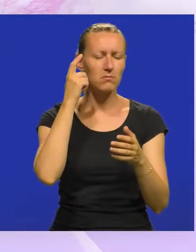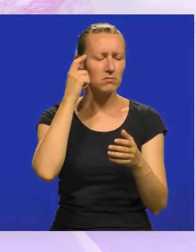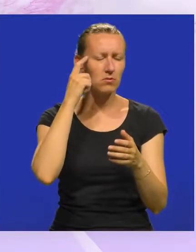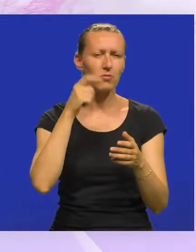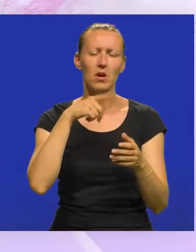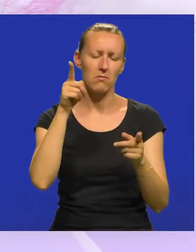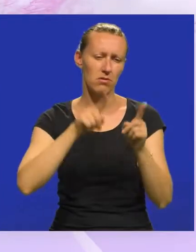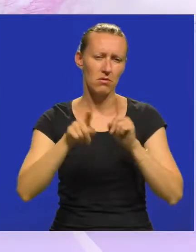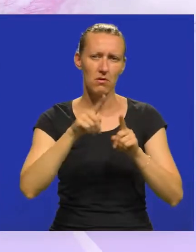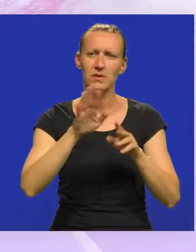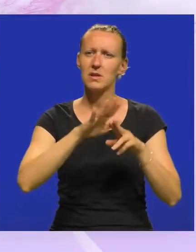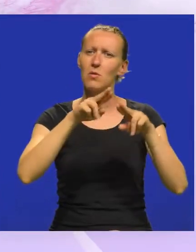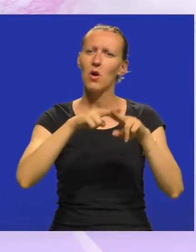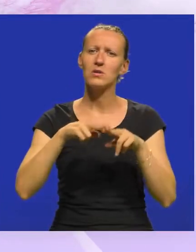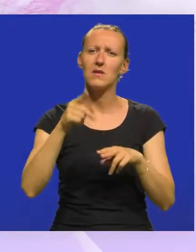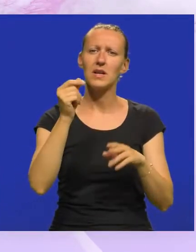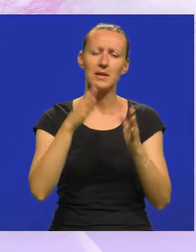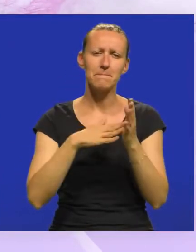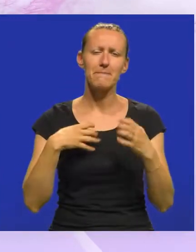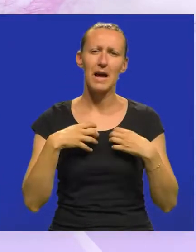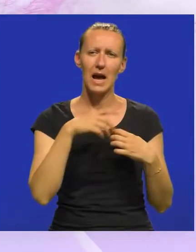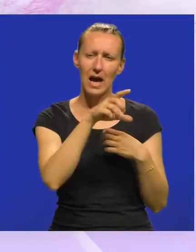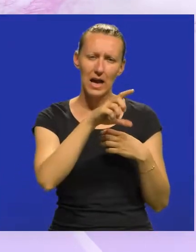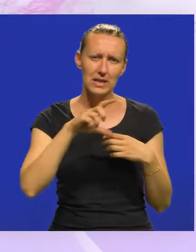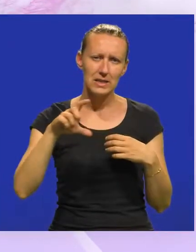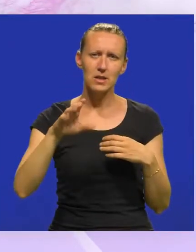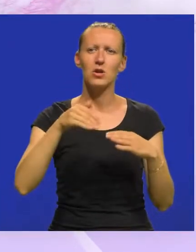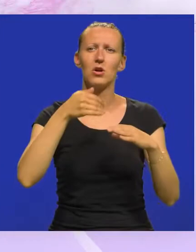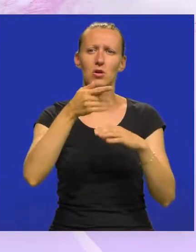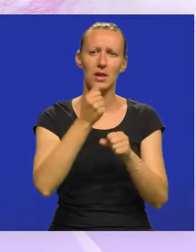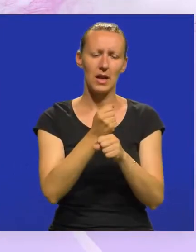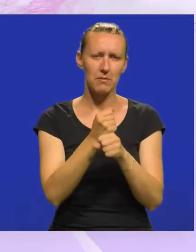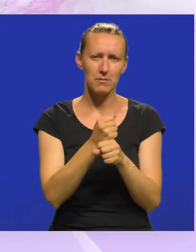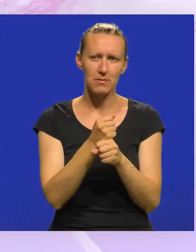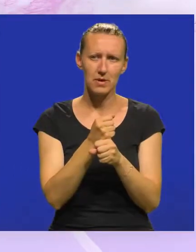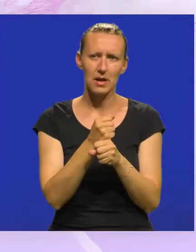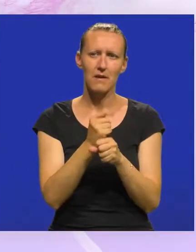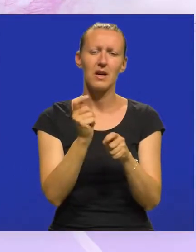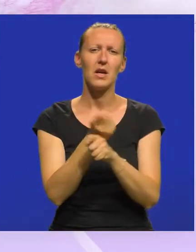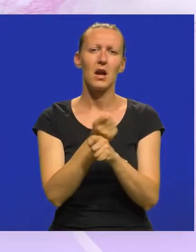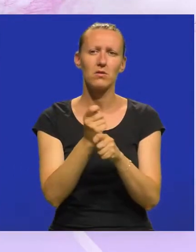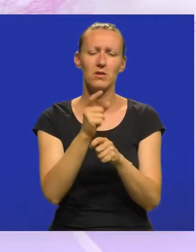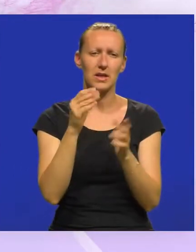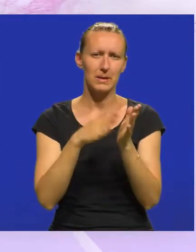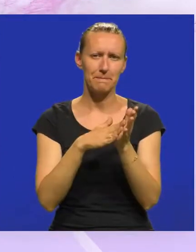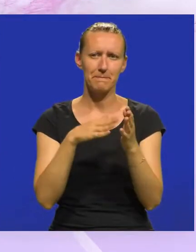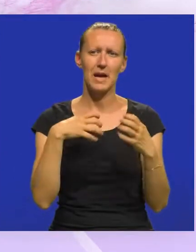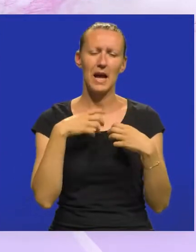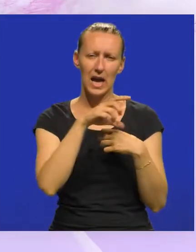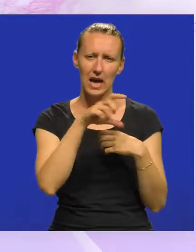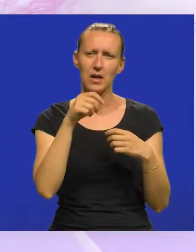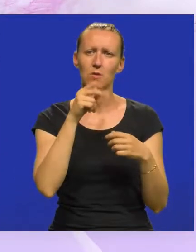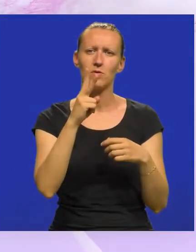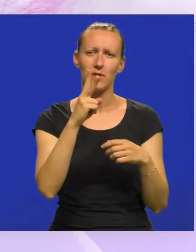baštine, znači samog ostavnih ostataka malog rimske kazališta. Nakon toga da se napravi rekonstrukcija malog rimske kazališta